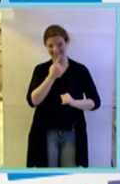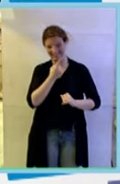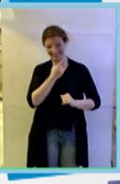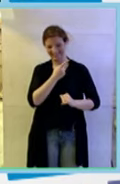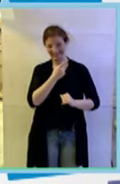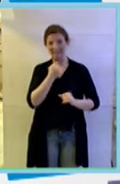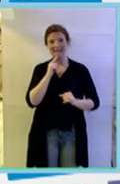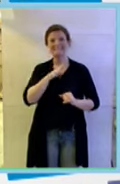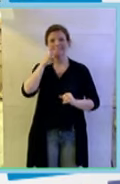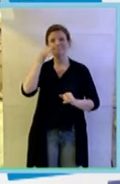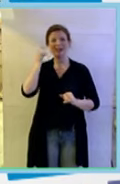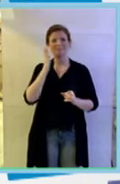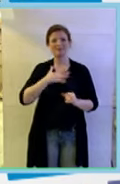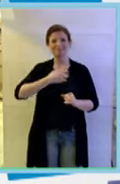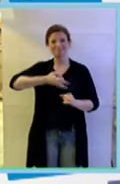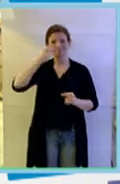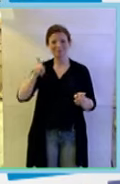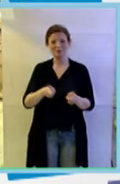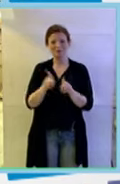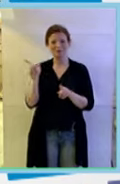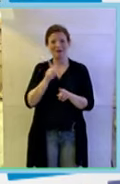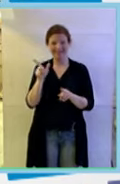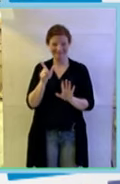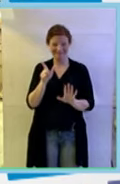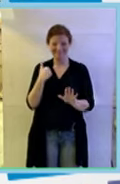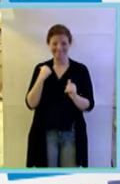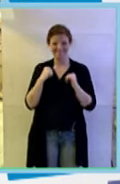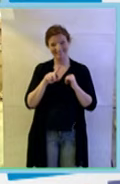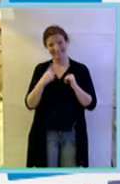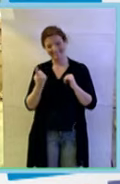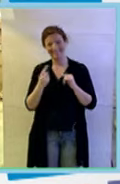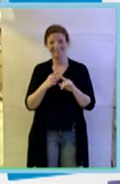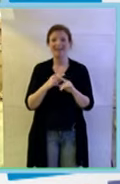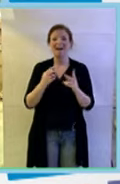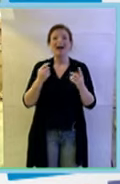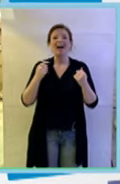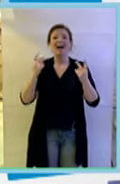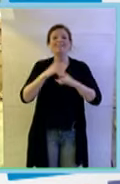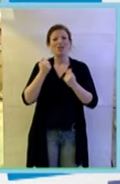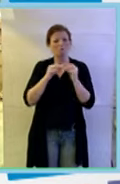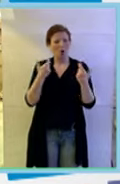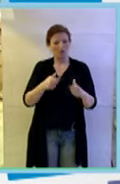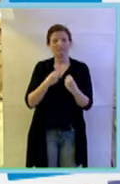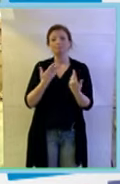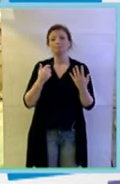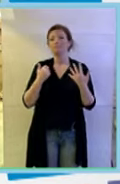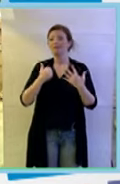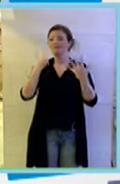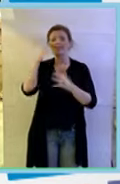sembra che siamo coetanei in questa foto allora perché l'ho fatto l'ho fatto perché il 6 gennaio